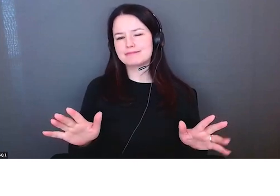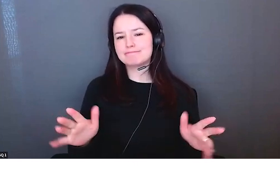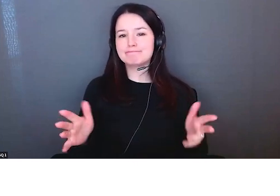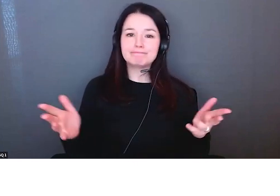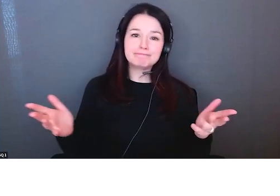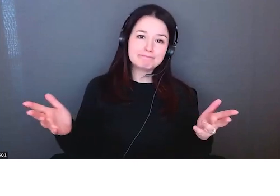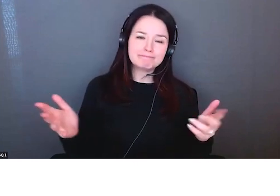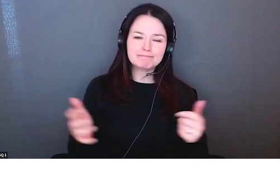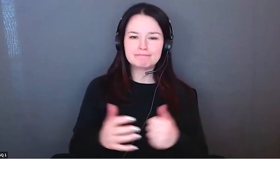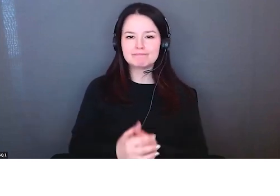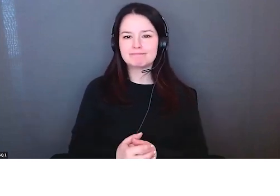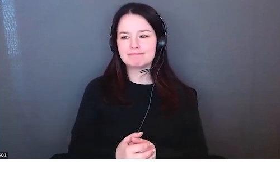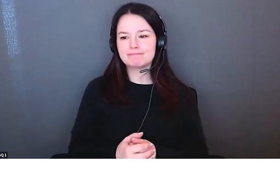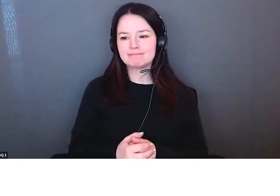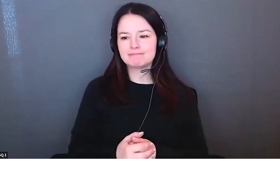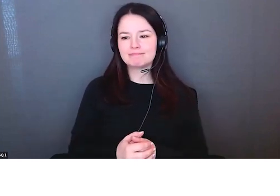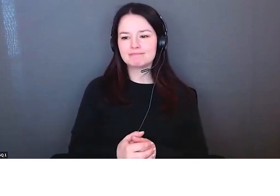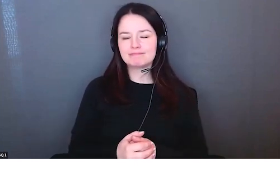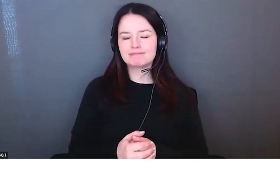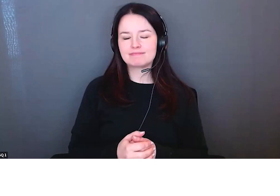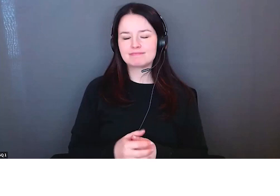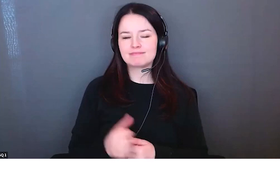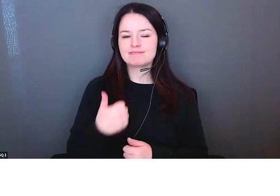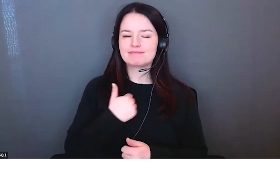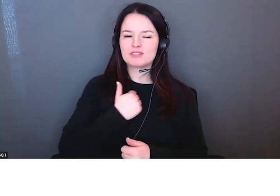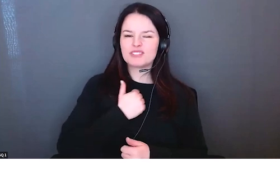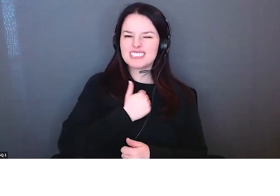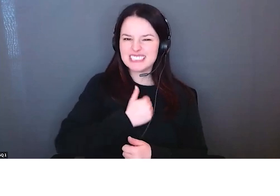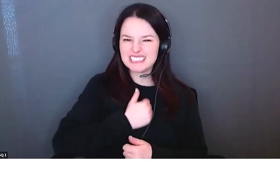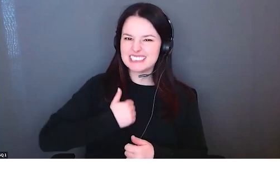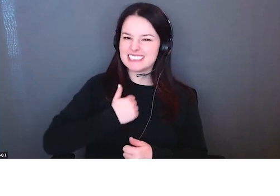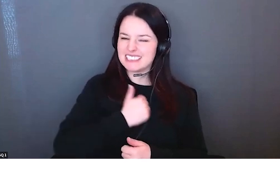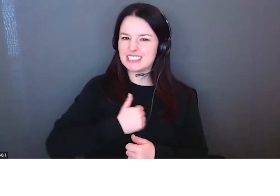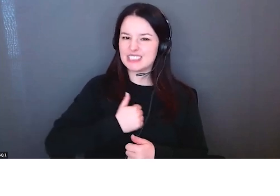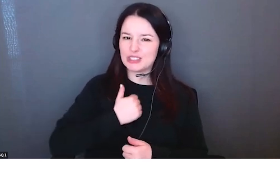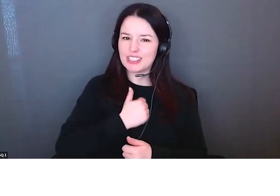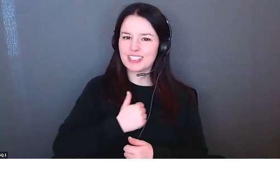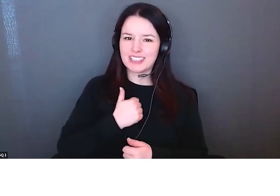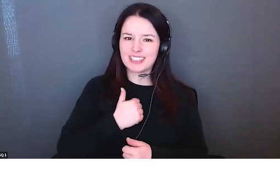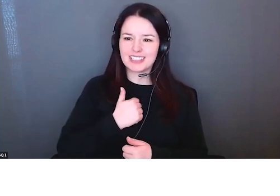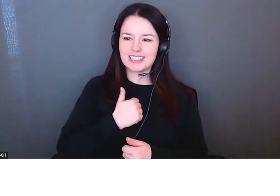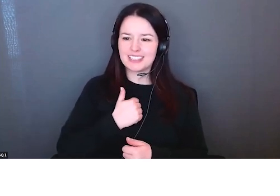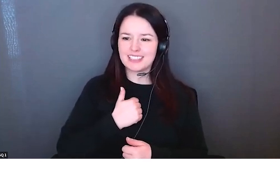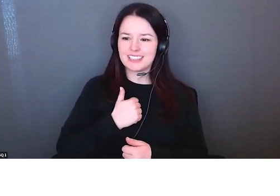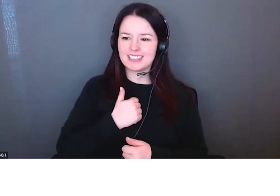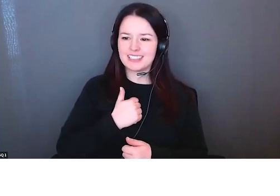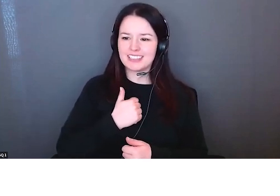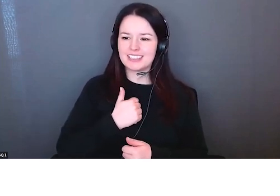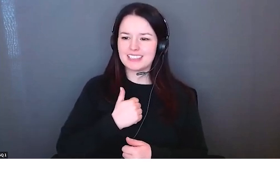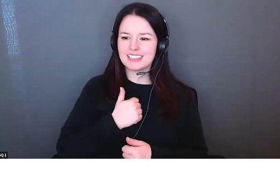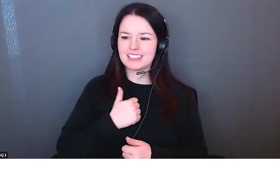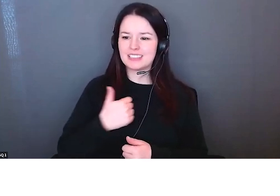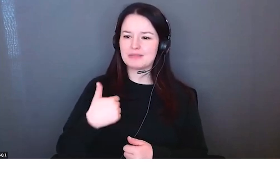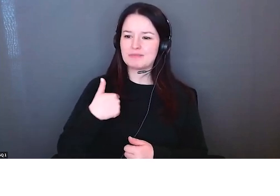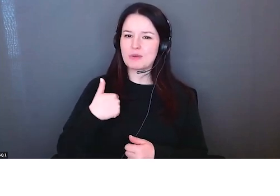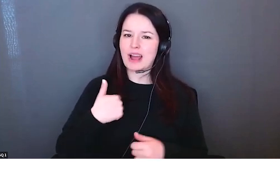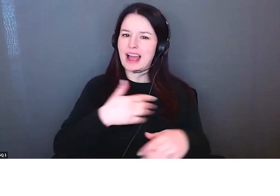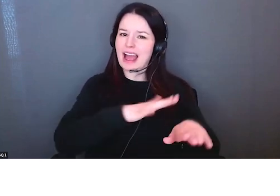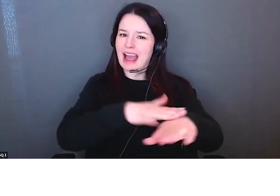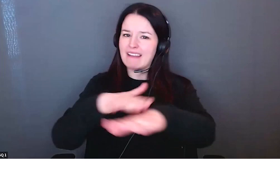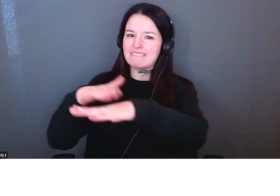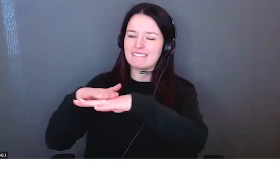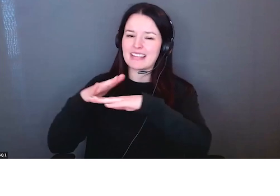formidable partageons ces résultats on peut voir ces résultats en concurrence avec les mêmes résultats à exactement le même moment